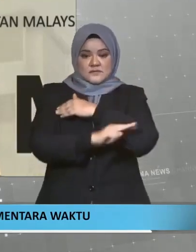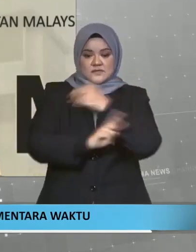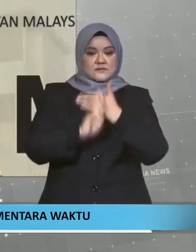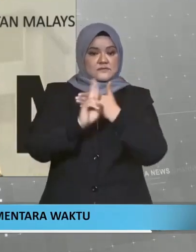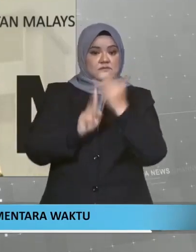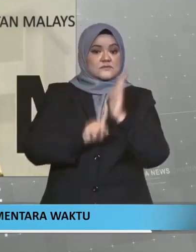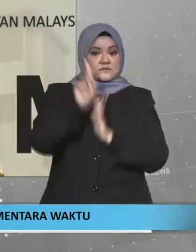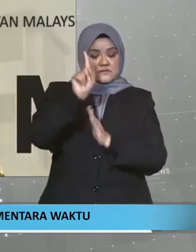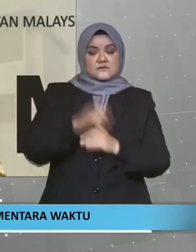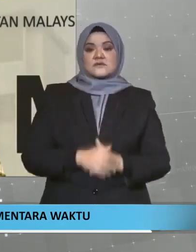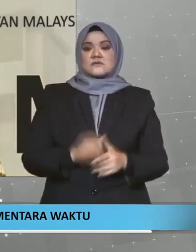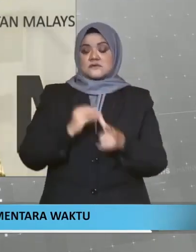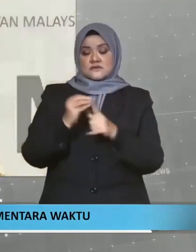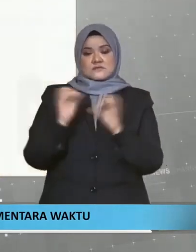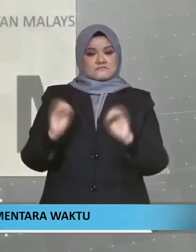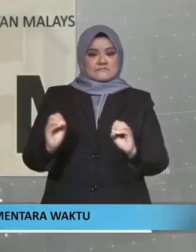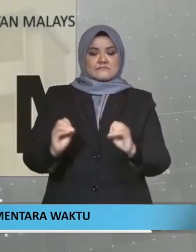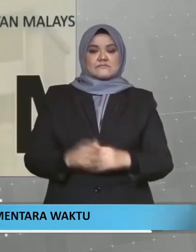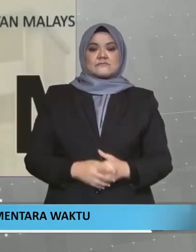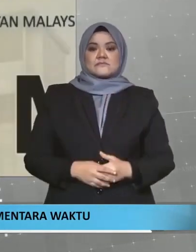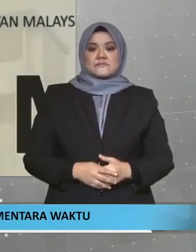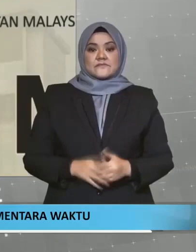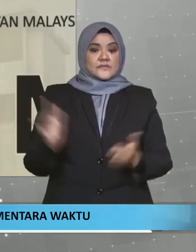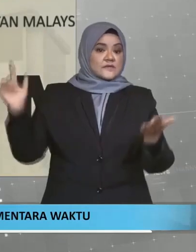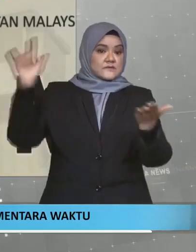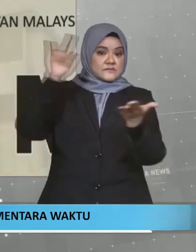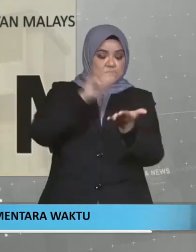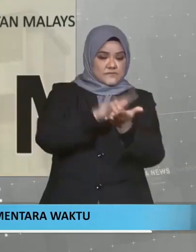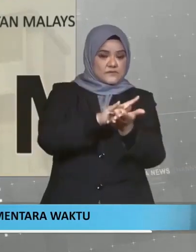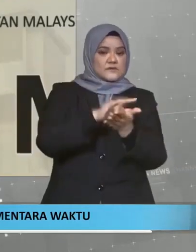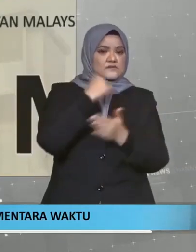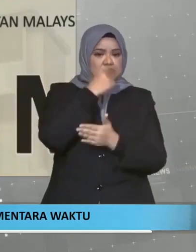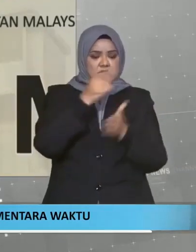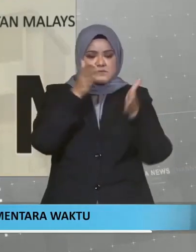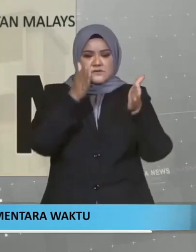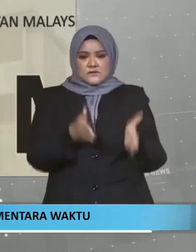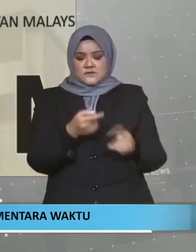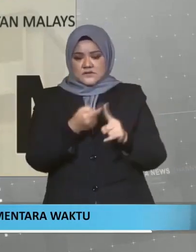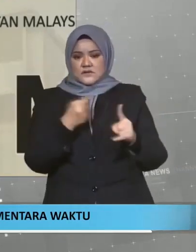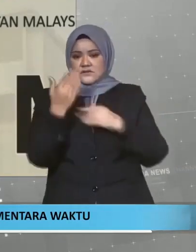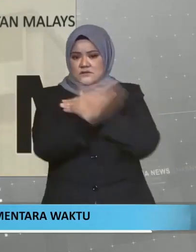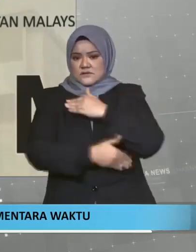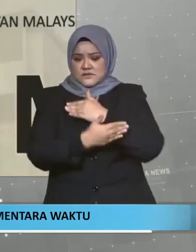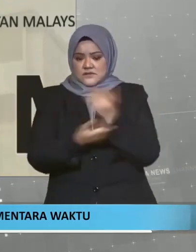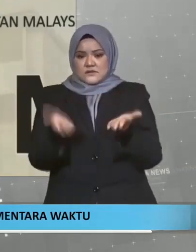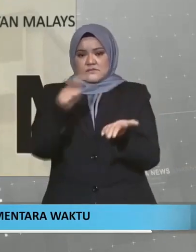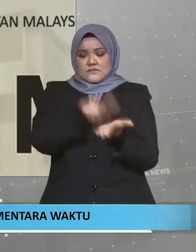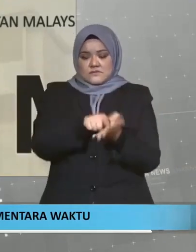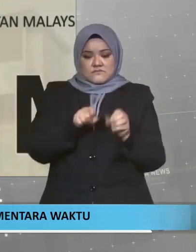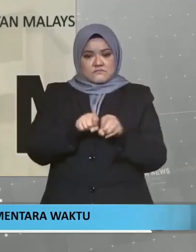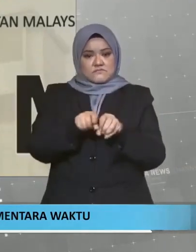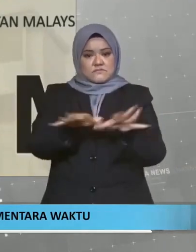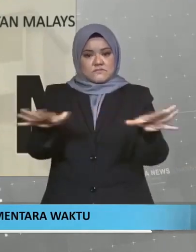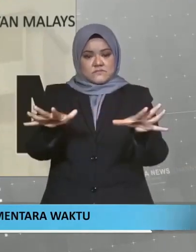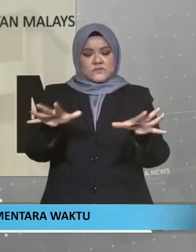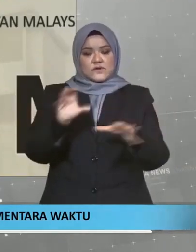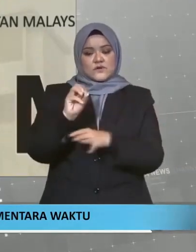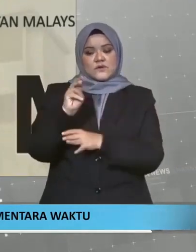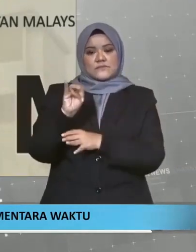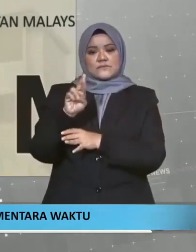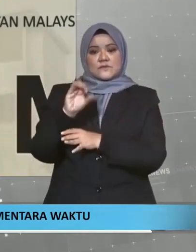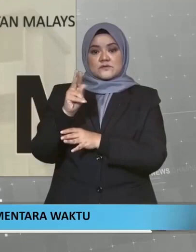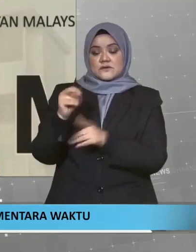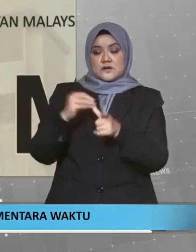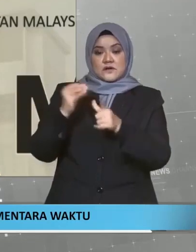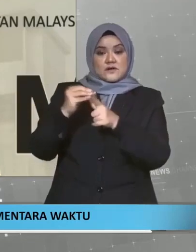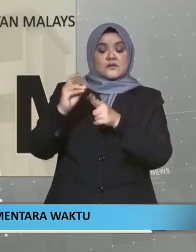berisiko tinggi atau tidak. Penerbangan yang membawa penumpang dari negara yang melaporkan penularan BOC Omicron